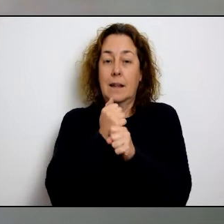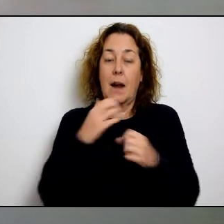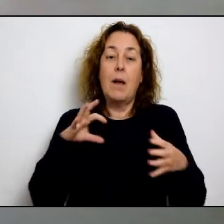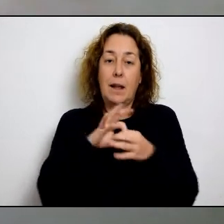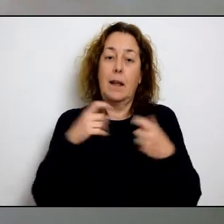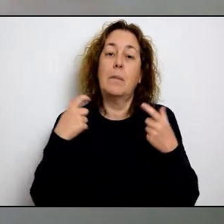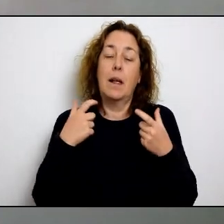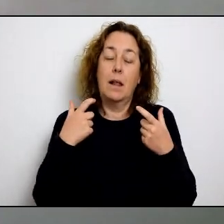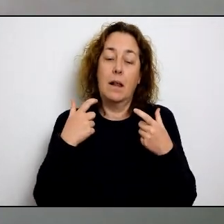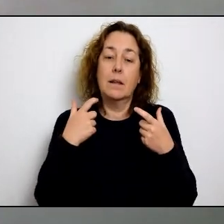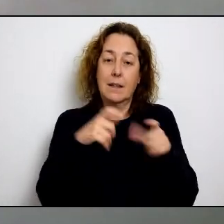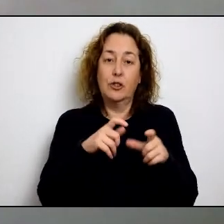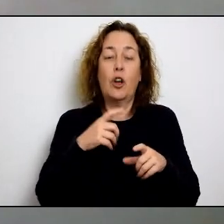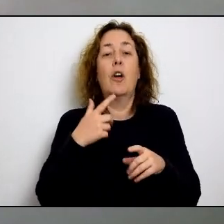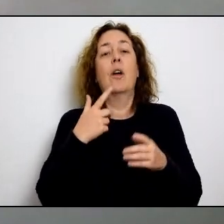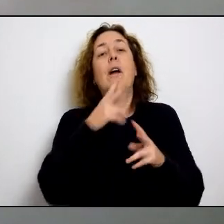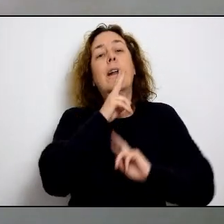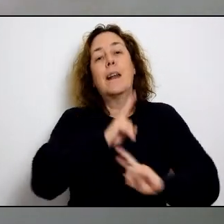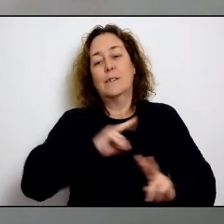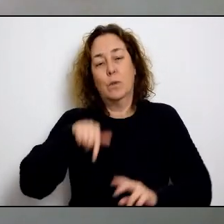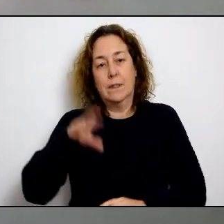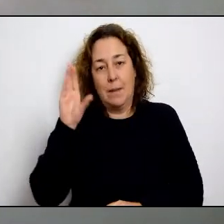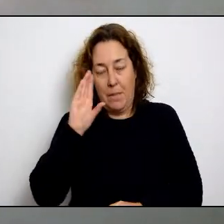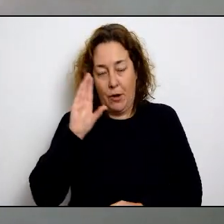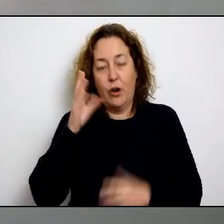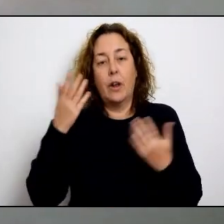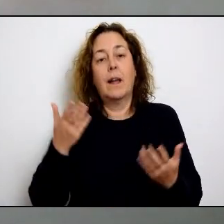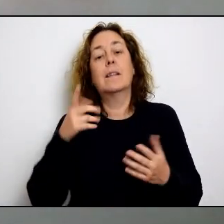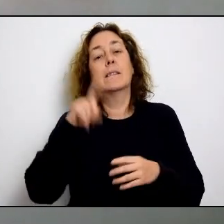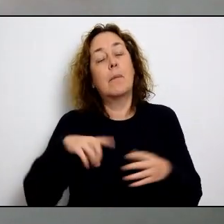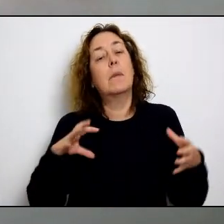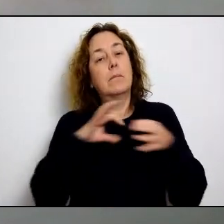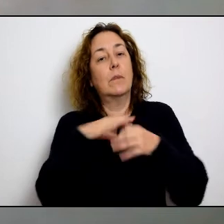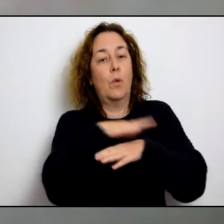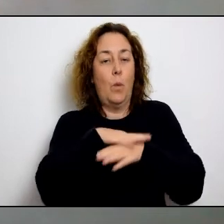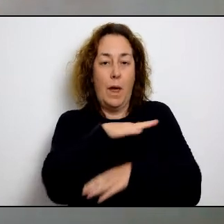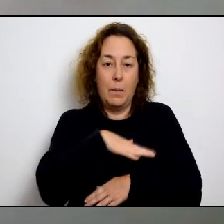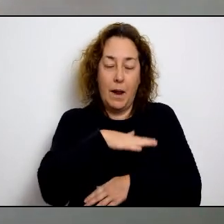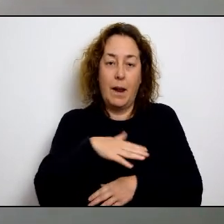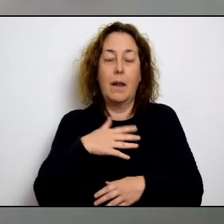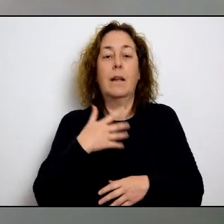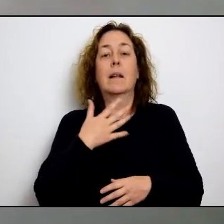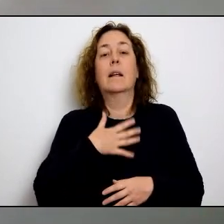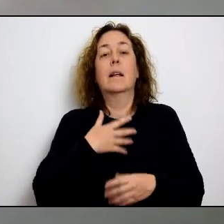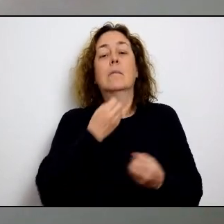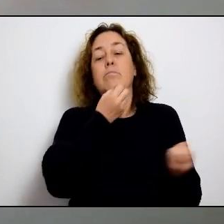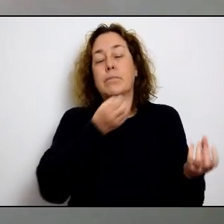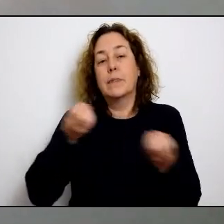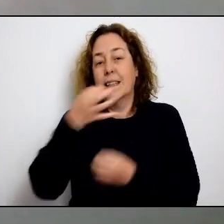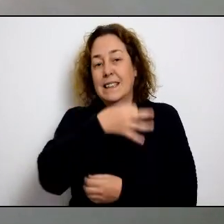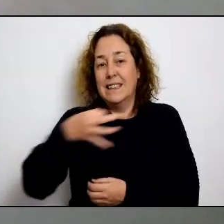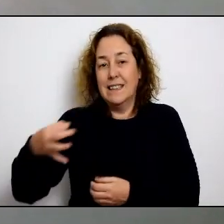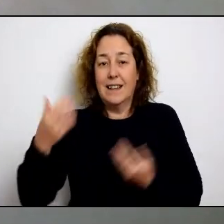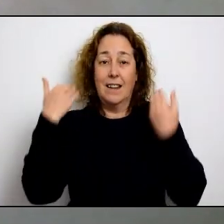Per tal de donar resposta a això el conseller company està fent feina amb el sector per mirar de donar resposta a la cuilla des del